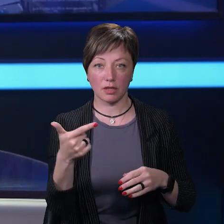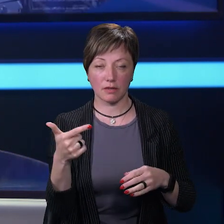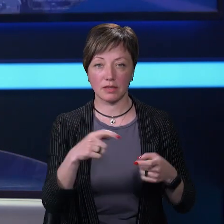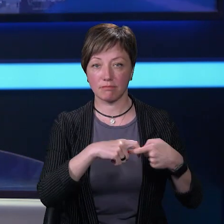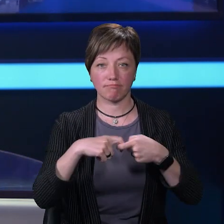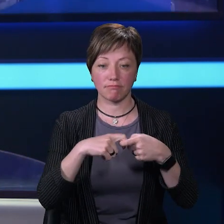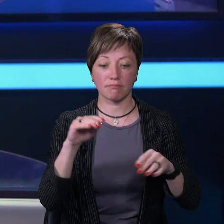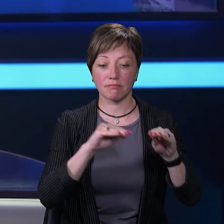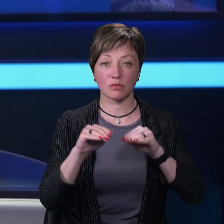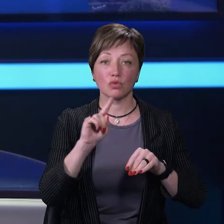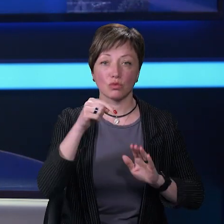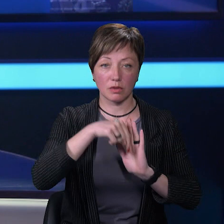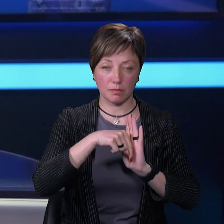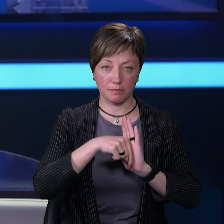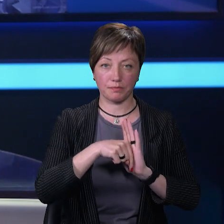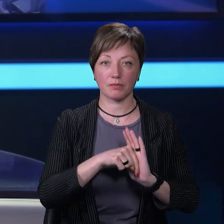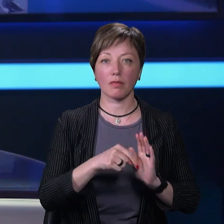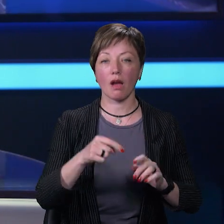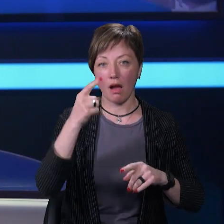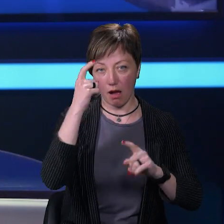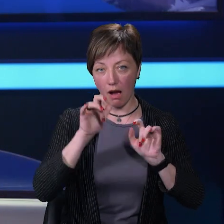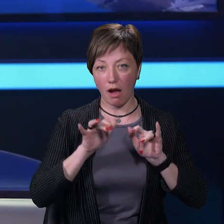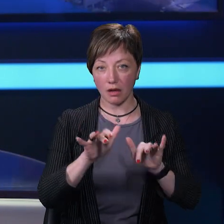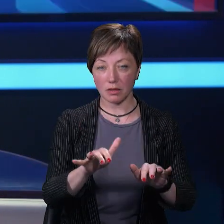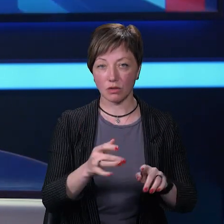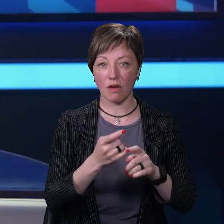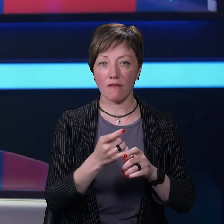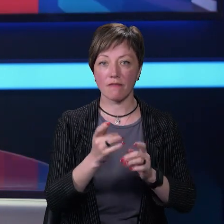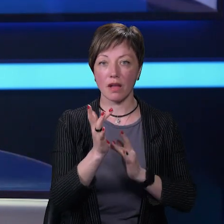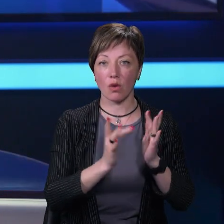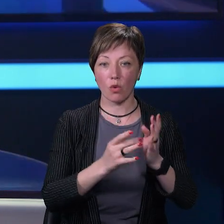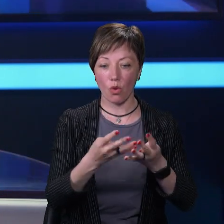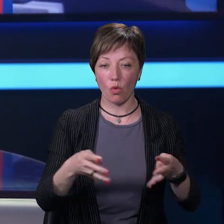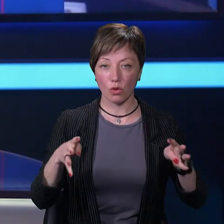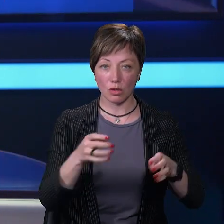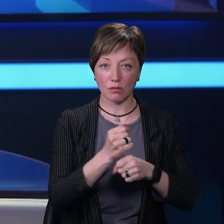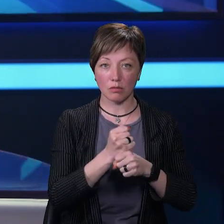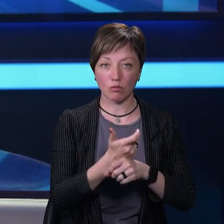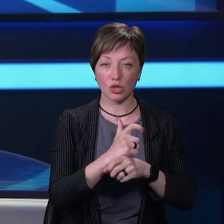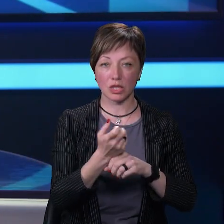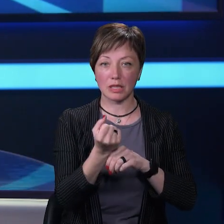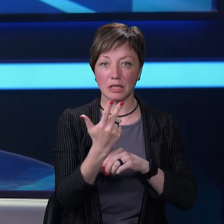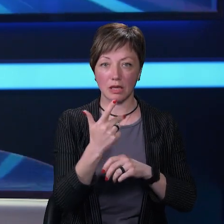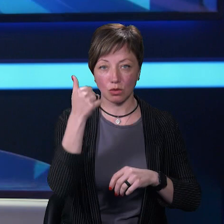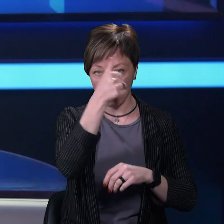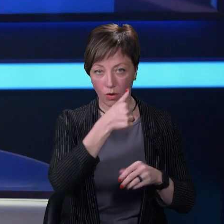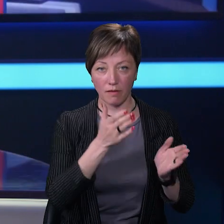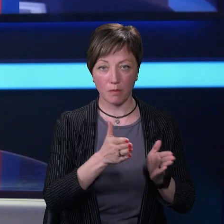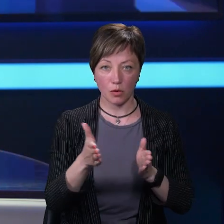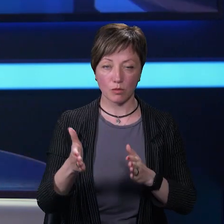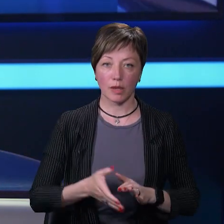залежно від наповнення. Нагадаємо, акцію «Великодній кошик» благодійники організовують більше 13 років.